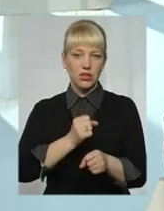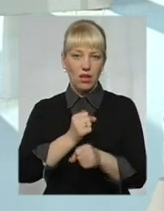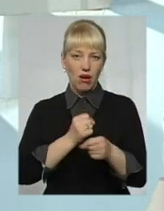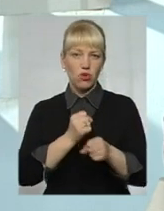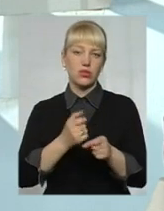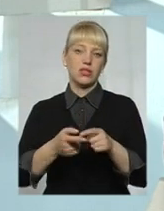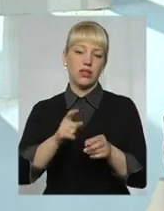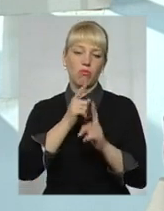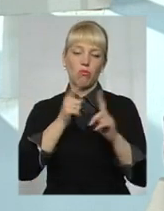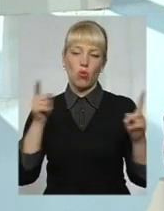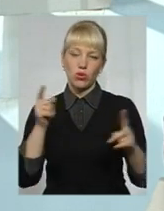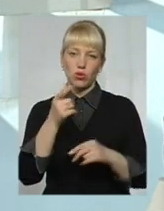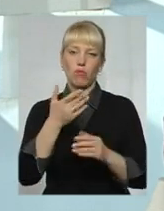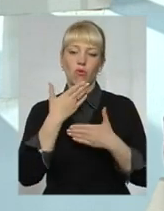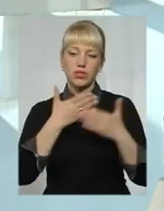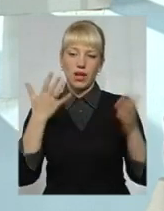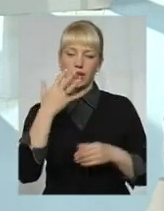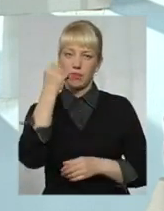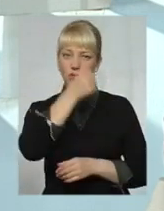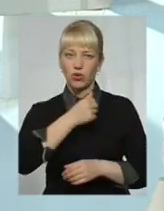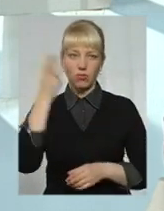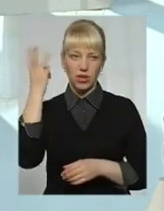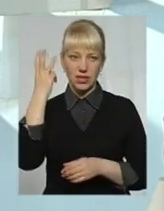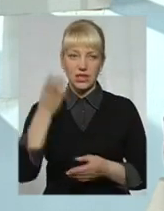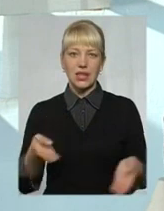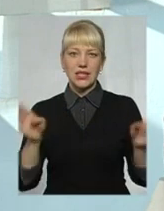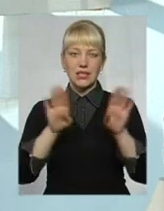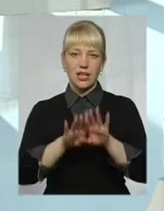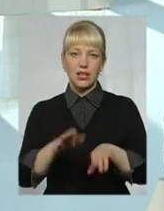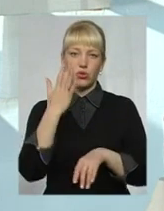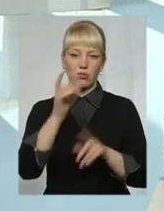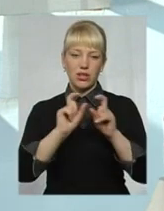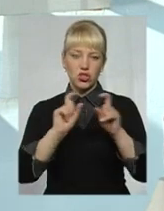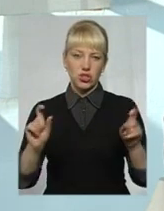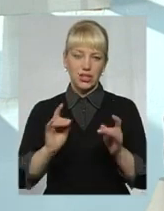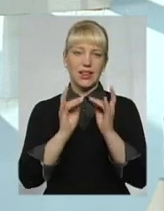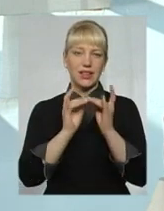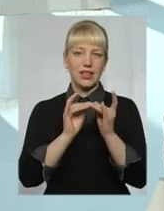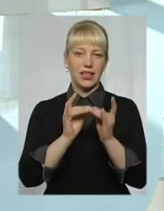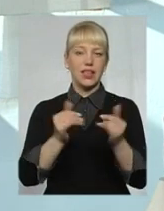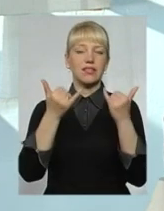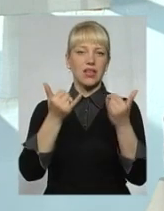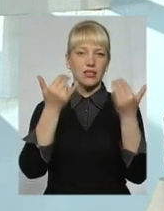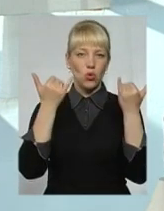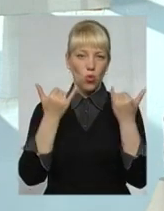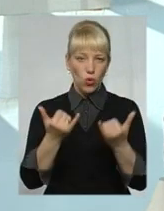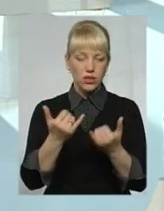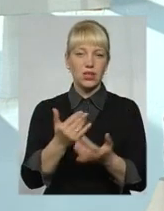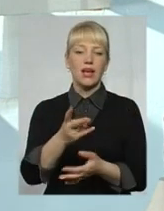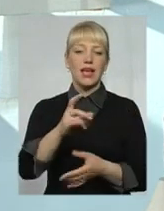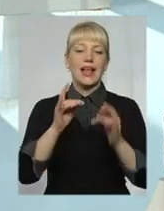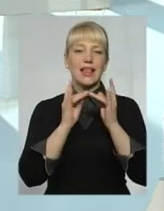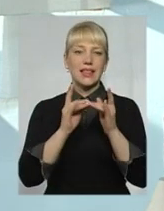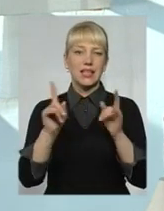останніх п'ять років в Хмельницькій області закрито п'ять шкіл-інтернатів. На сьогодні в інтернаті, який